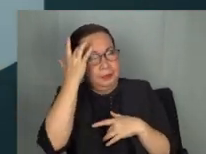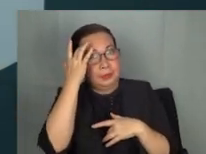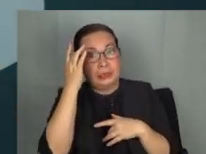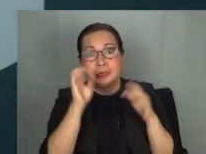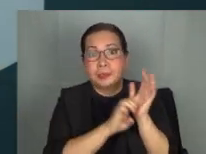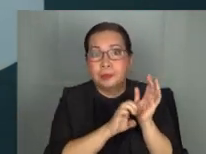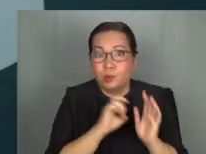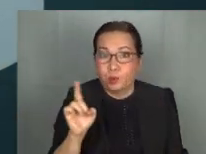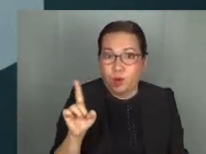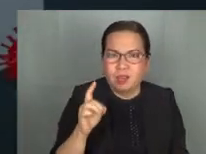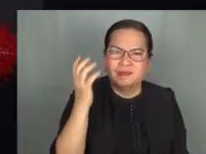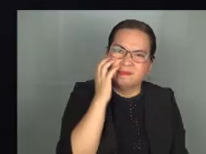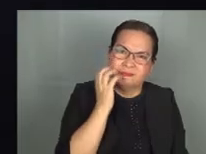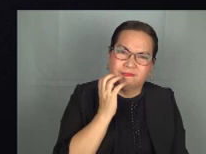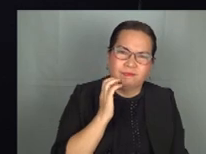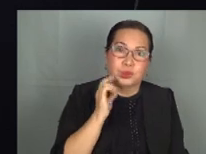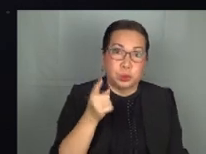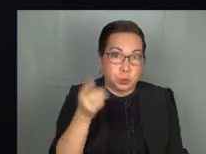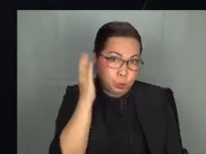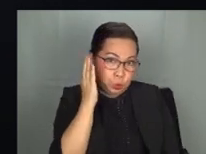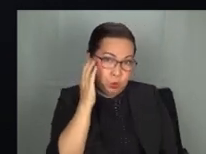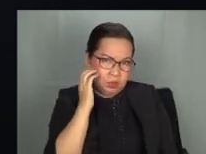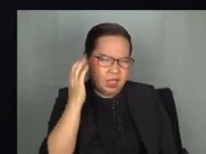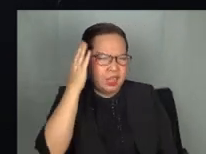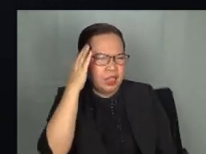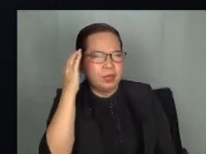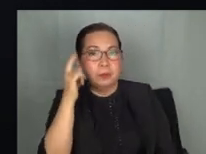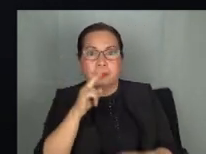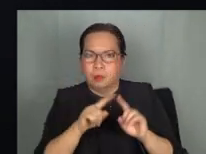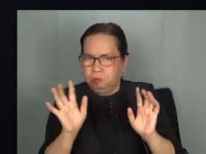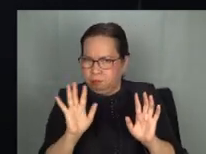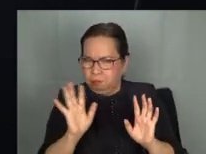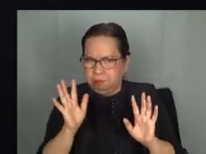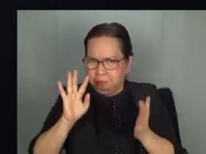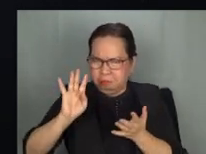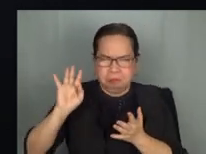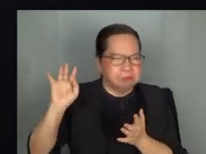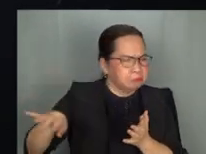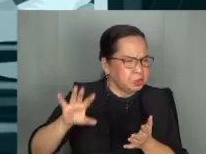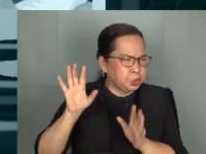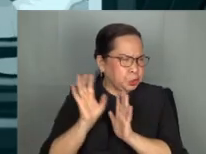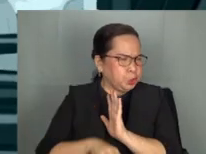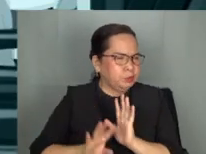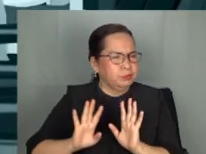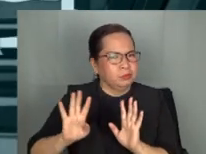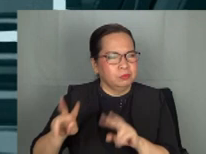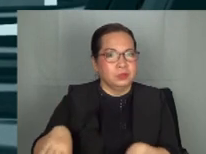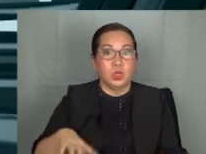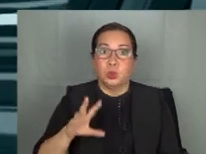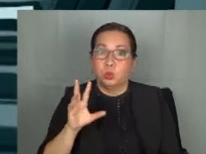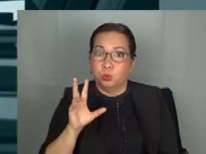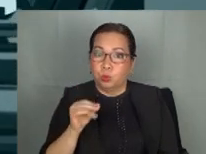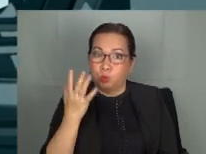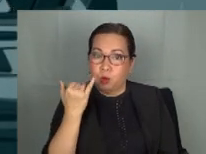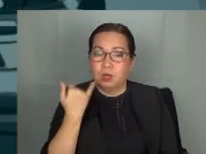katulad ng tigdas. Pamilyar man ang tigdas sa atin, huwag natin itong baliwalain, lalo na ngayong